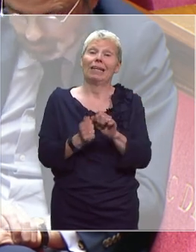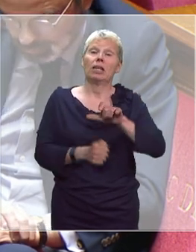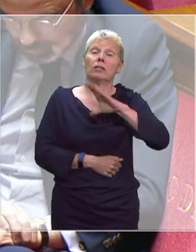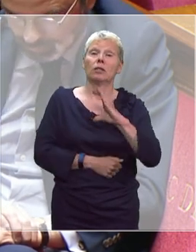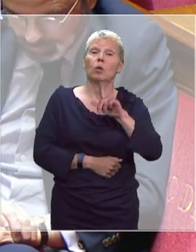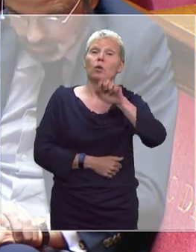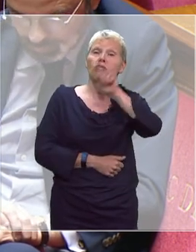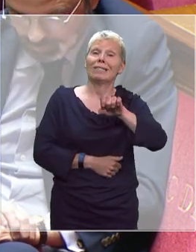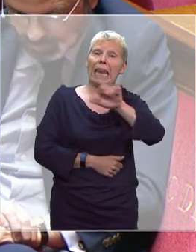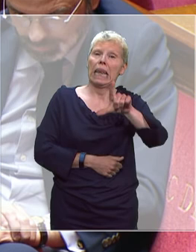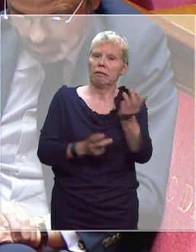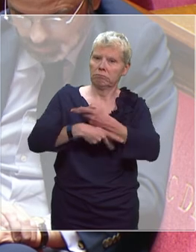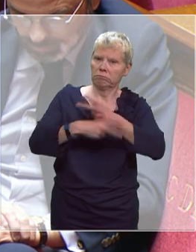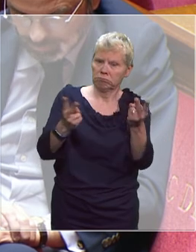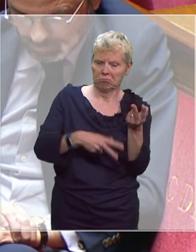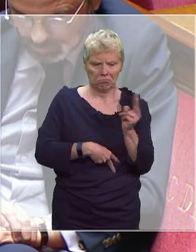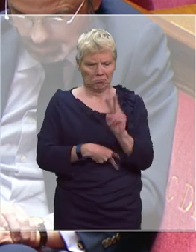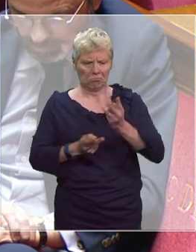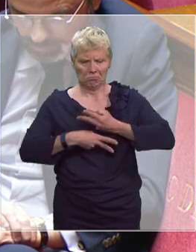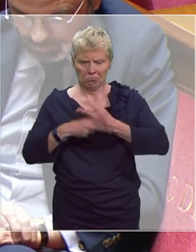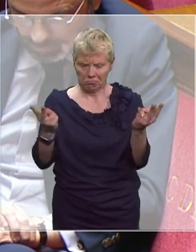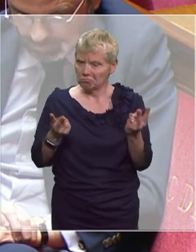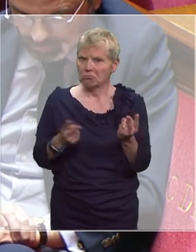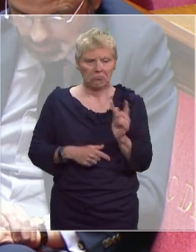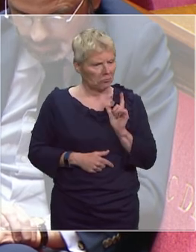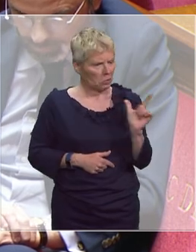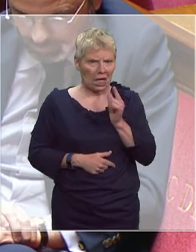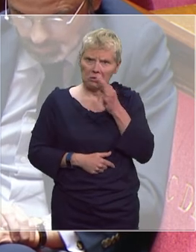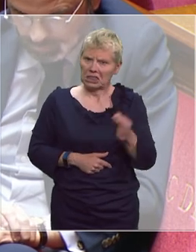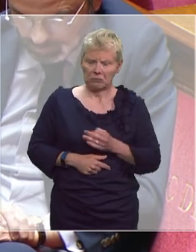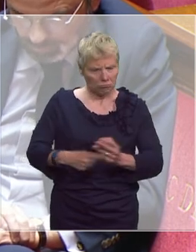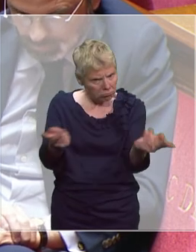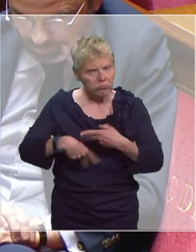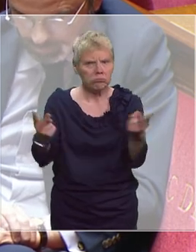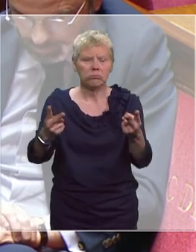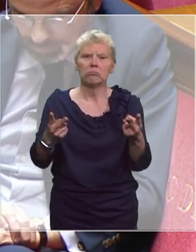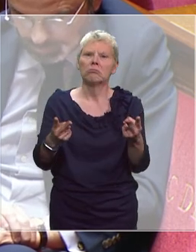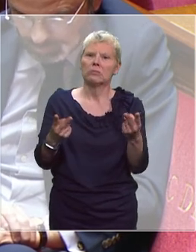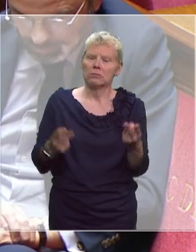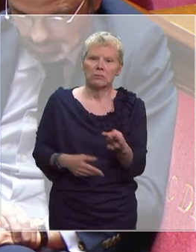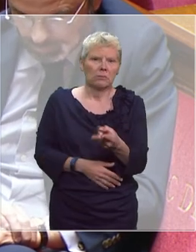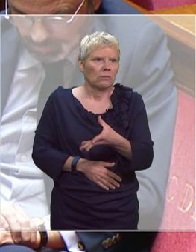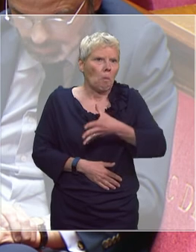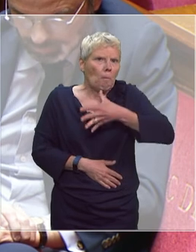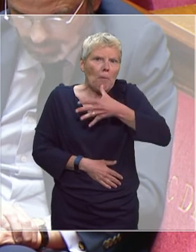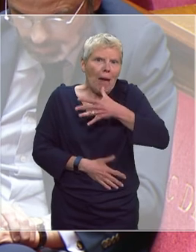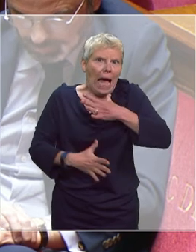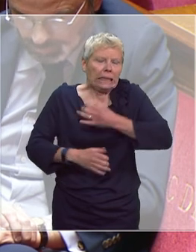avons eu, elle et moi, l'occasion d'affirmer avec la plus grande détermination qu'il était inconcevable,